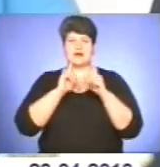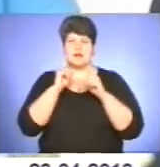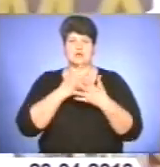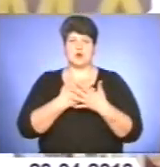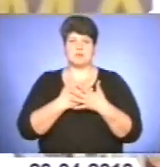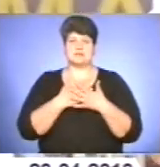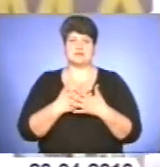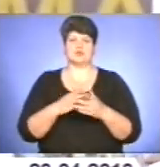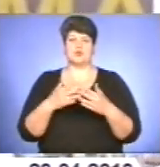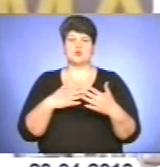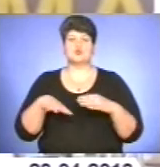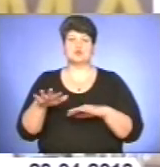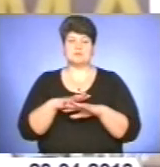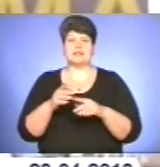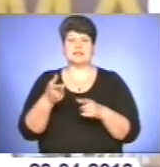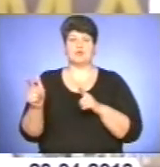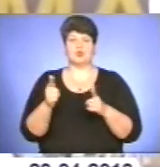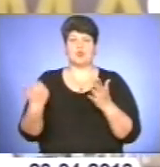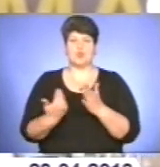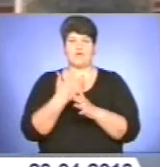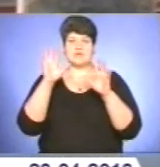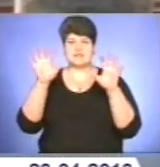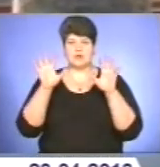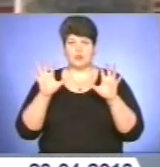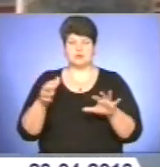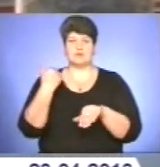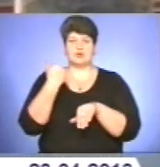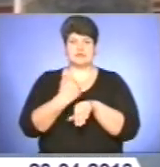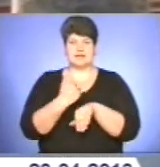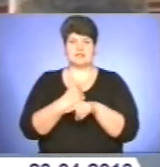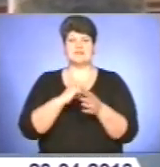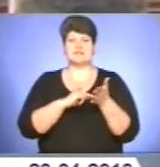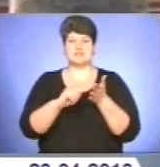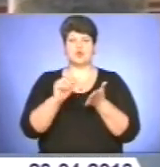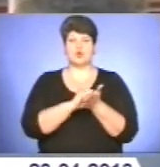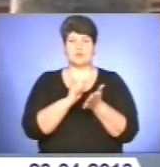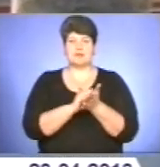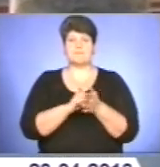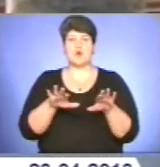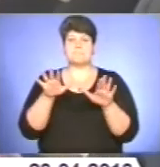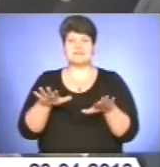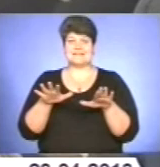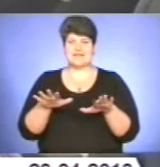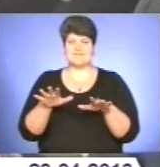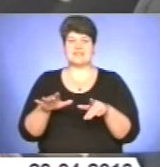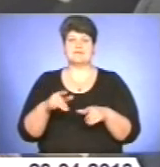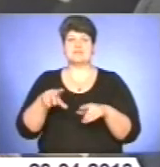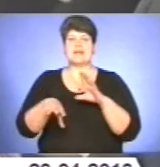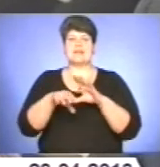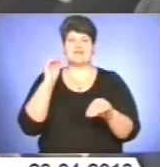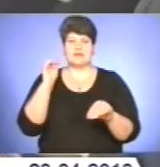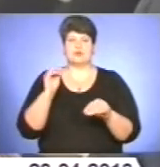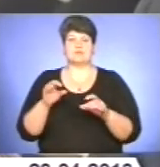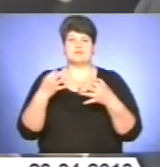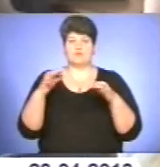суспільства. Там наразі готують нові закони. Поміж пріоритетних відзначають документ про місцевий референдум та закон про свободу мирних зібрань.